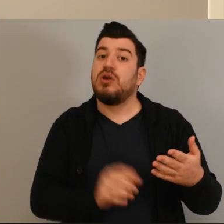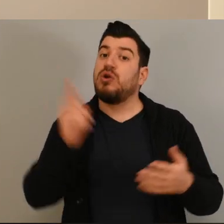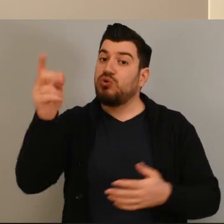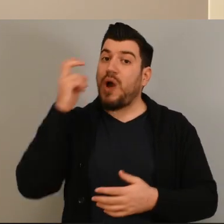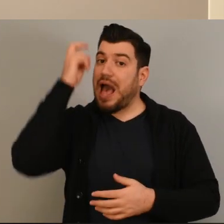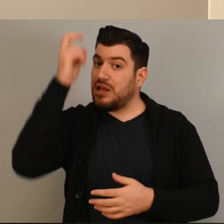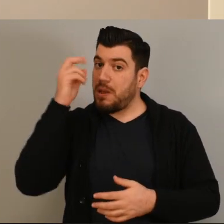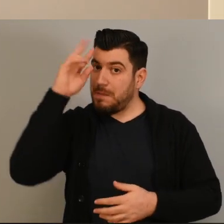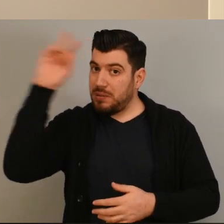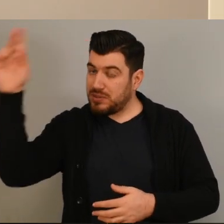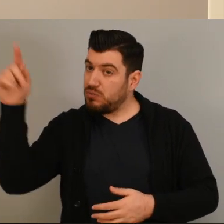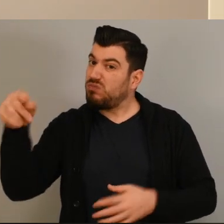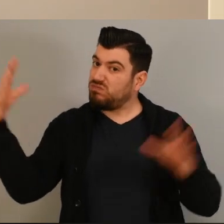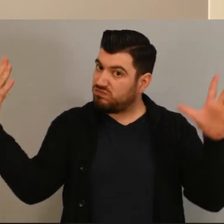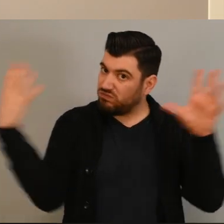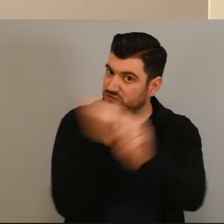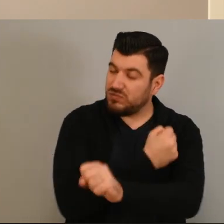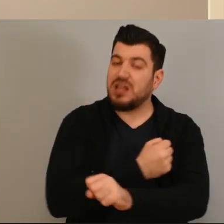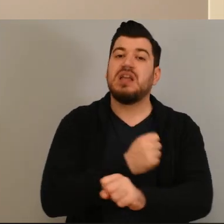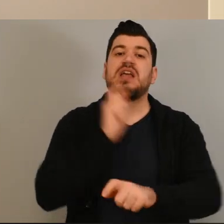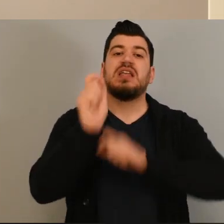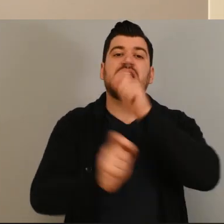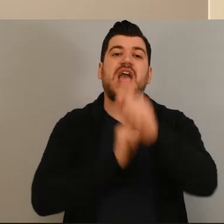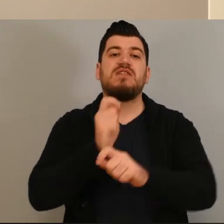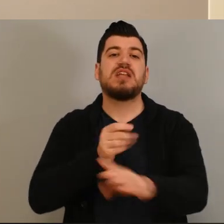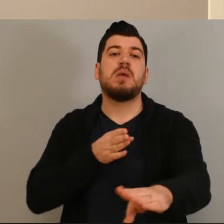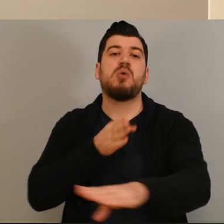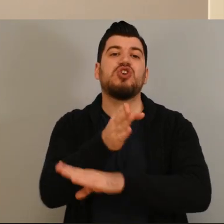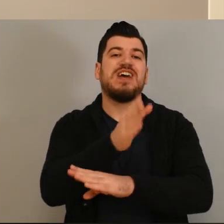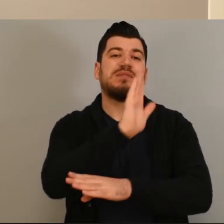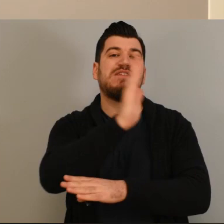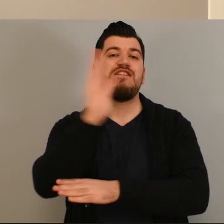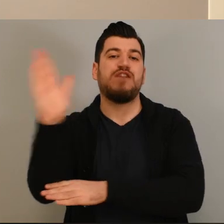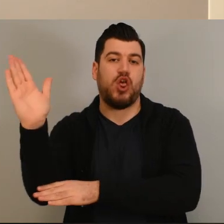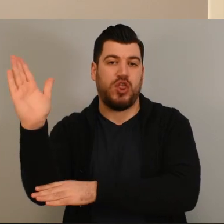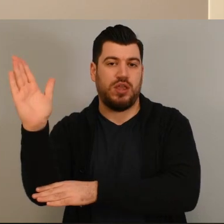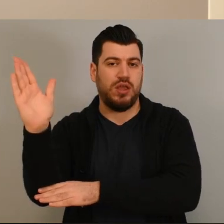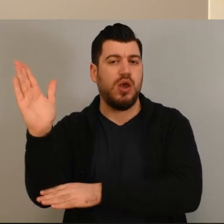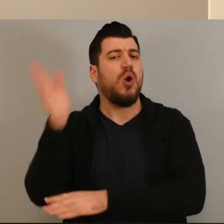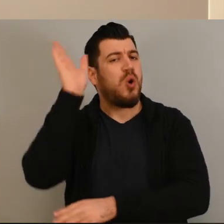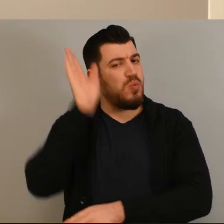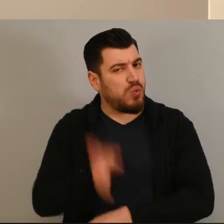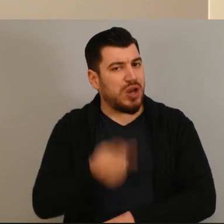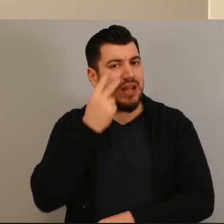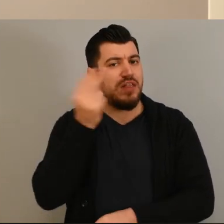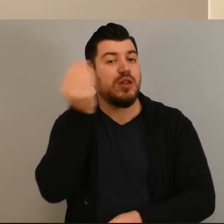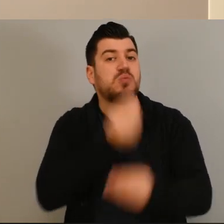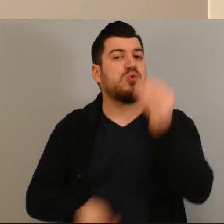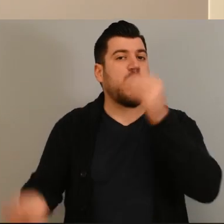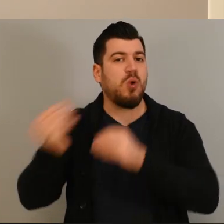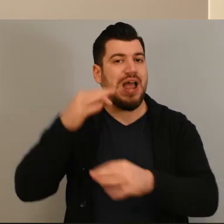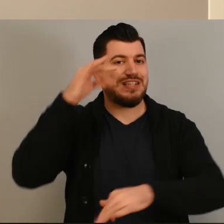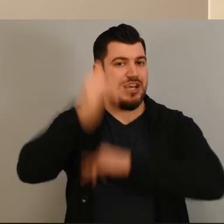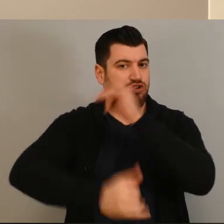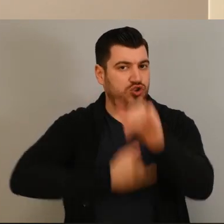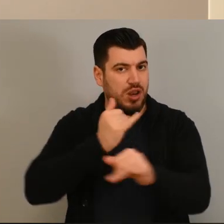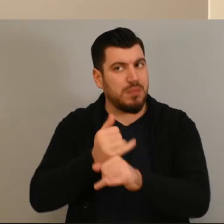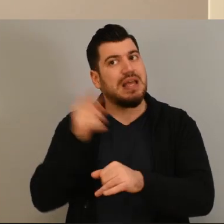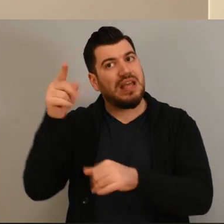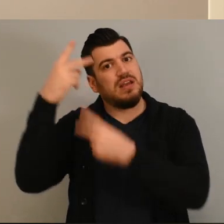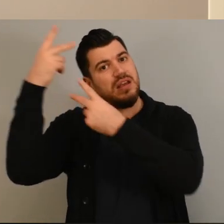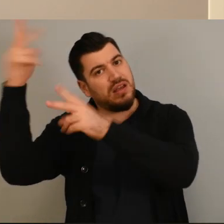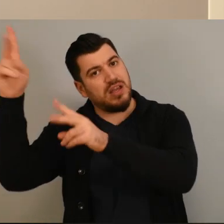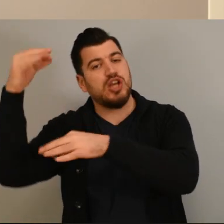εντύπο ανάπηρους, το Αριστοτέλειο έχει κάνει αυτή την πρότυπη προσβάσιμη βιβλιοθήκη. Περισσότερα θα δείτε στο Με Άλλα Μάτια